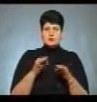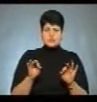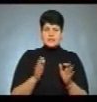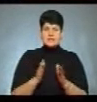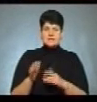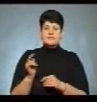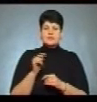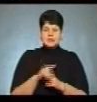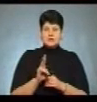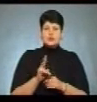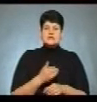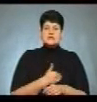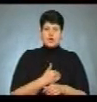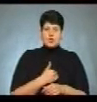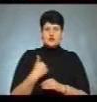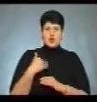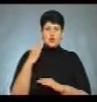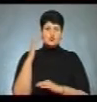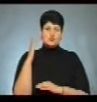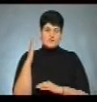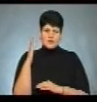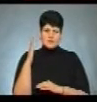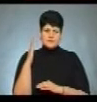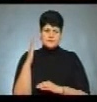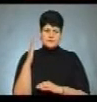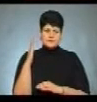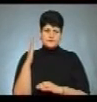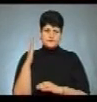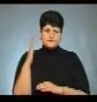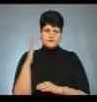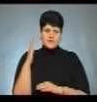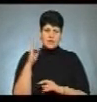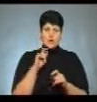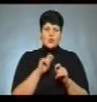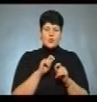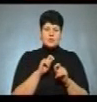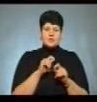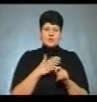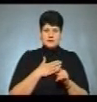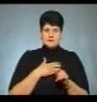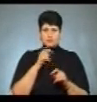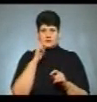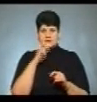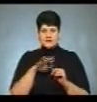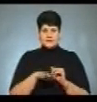тих, які захочуть голосувати в контрольованій Україні території.